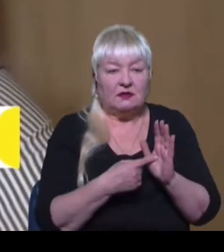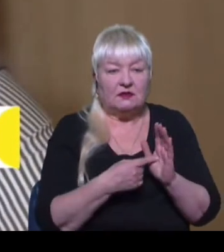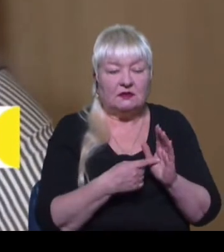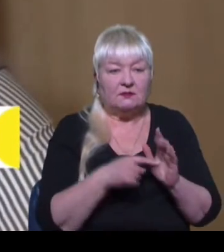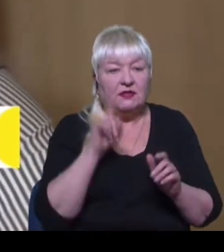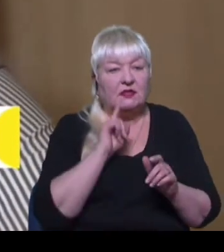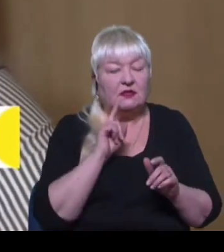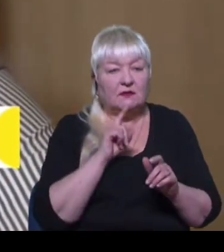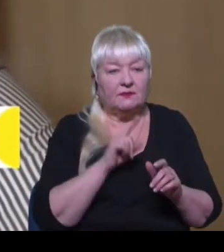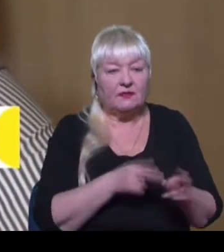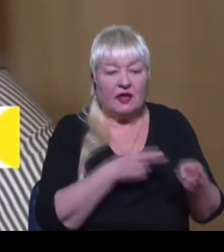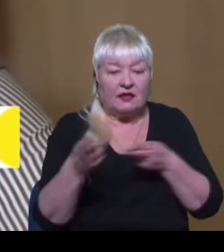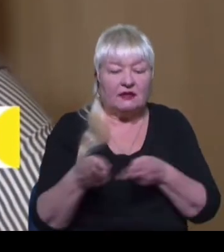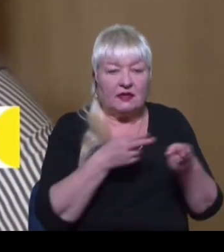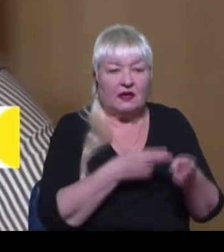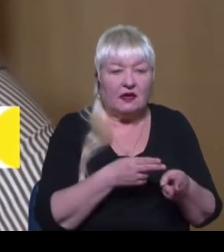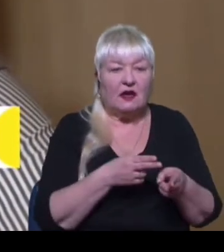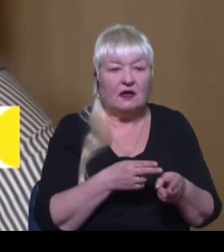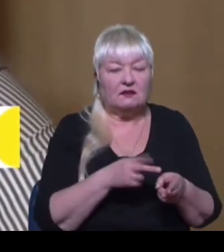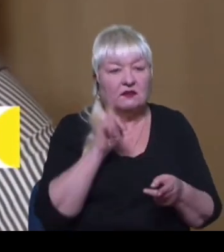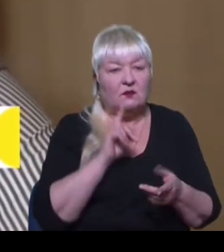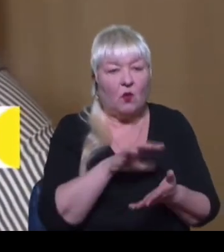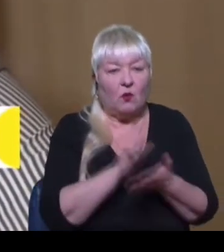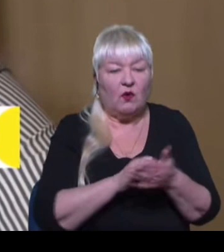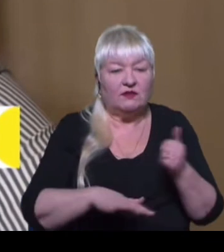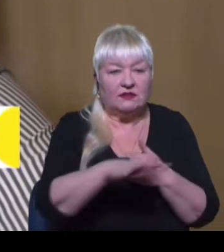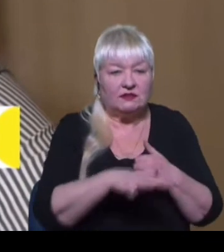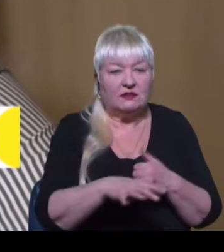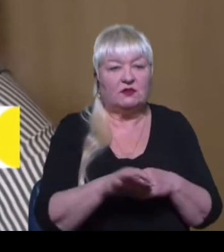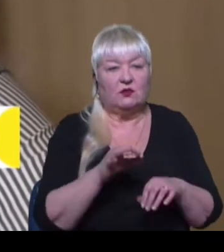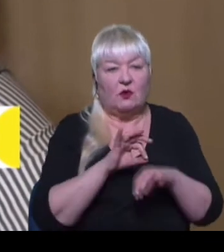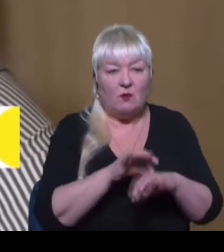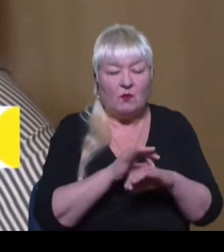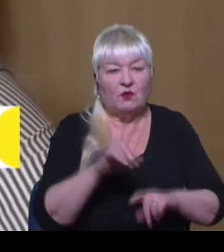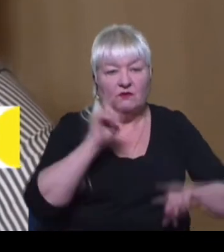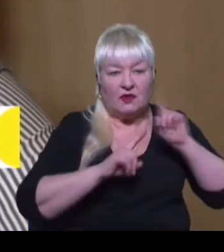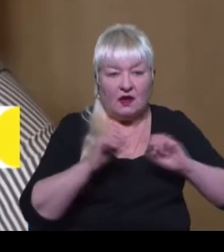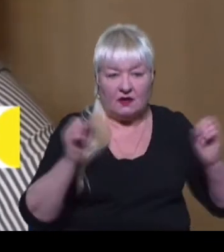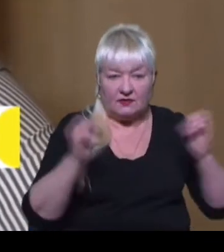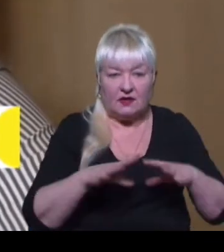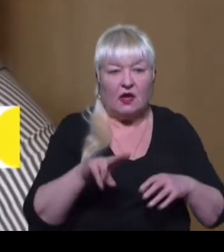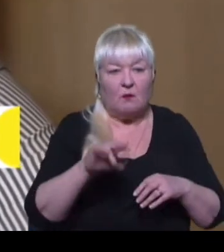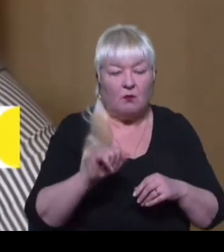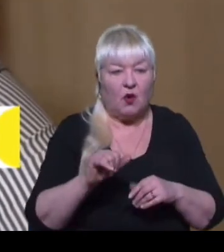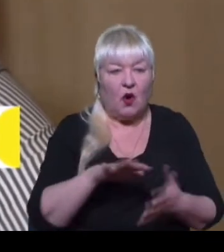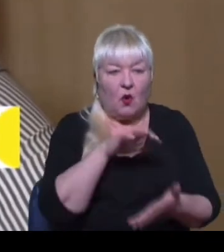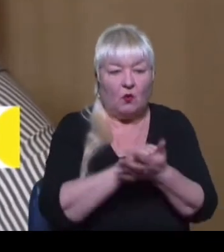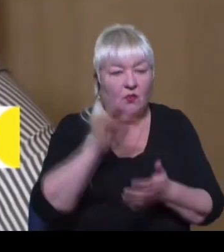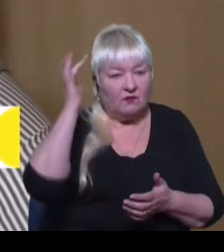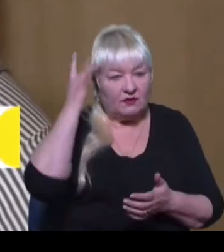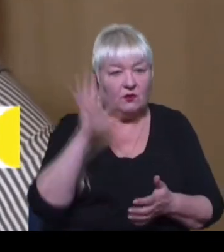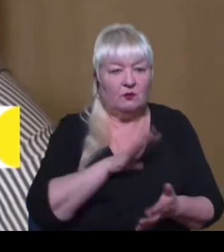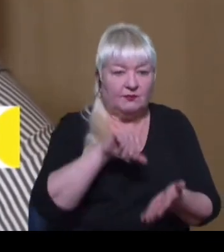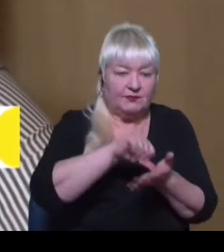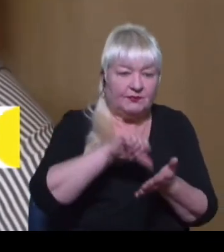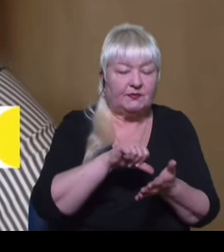тимчасово окупованих територій України Іріна Врещук провела міжвідомчу нараду для підготовки кадрів у доокупованому Криму. В нараді прийняли участь